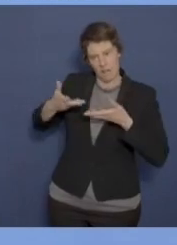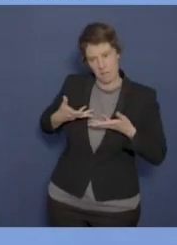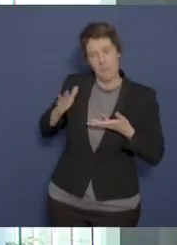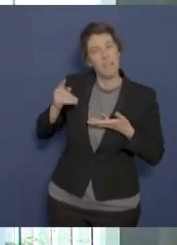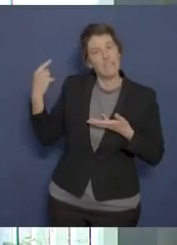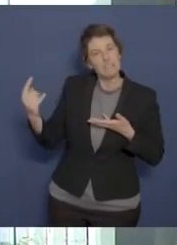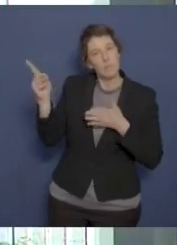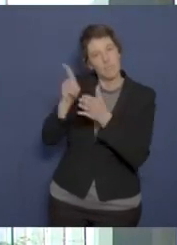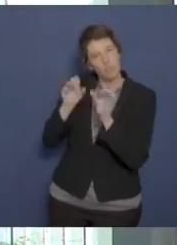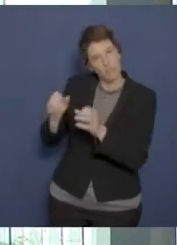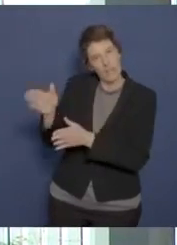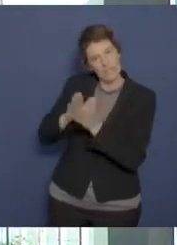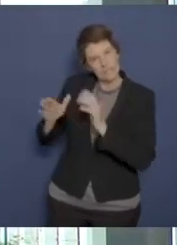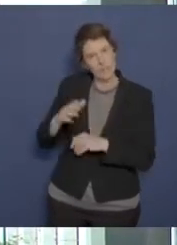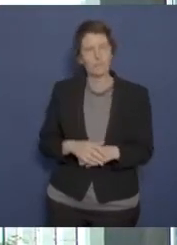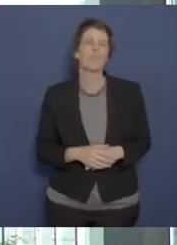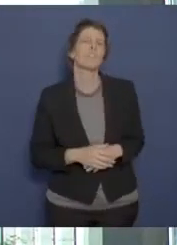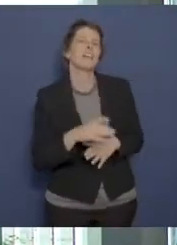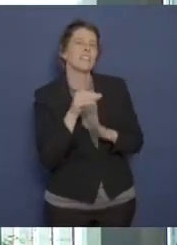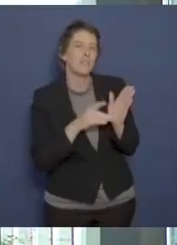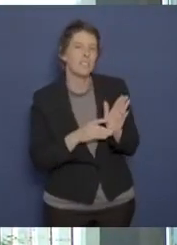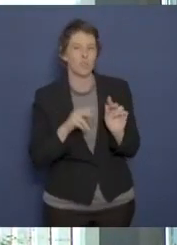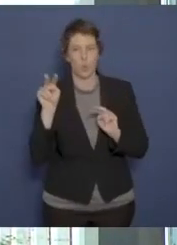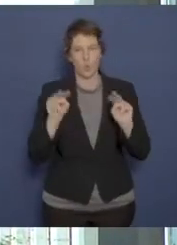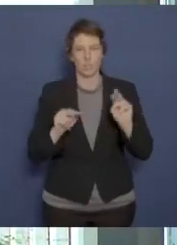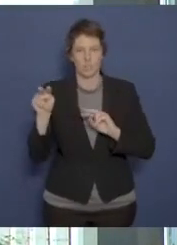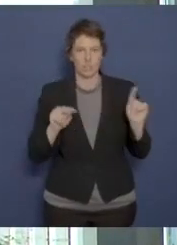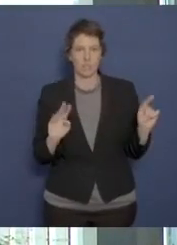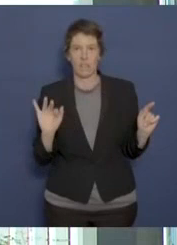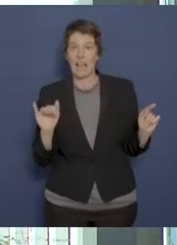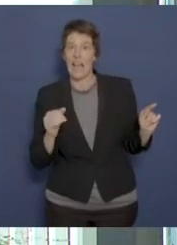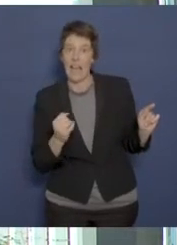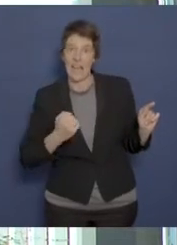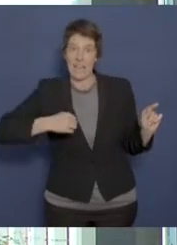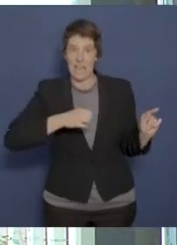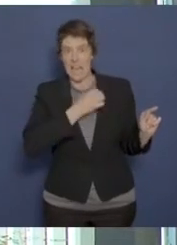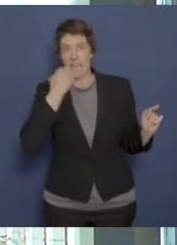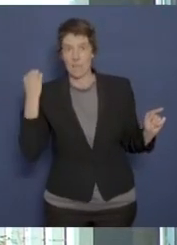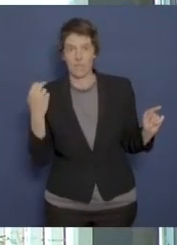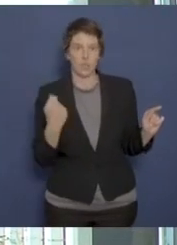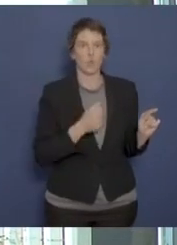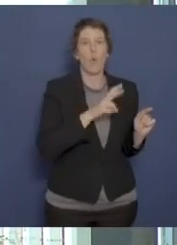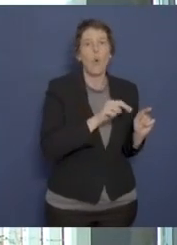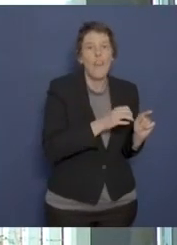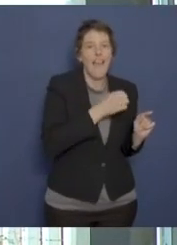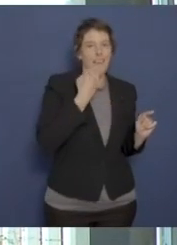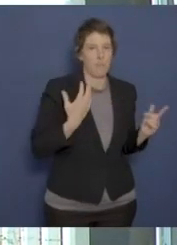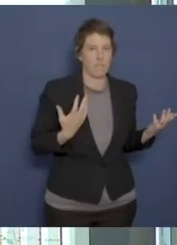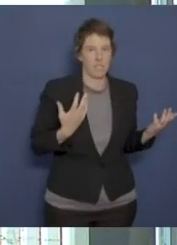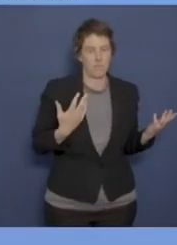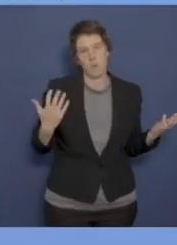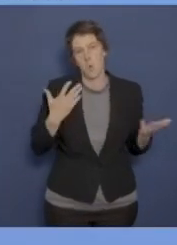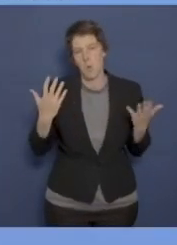Eine Definition zwischen dem Unterschied eines erheblichen und eines unerheblichen Verstoßes habe ich jetzt nicht